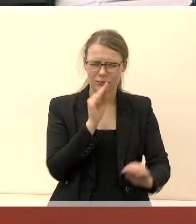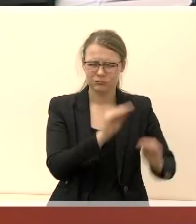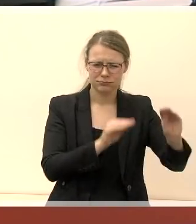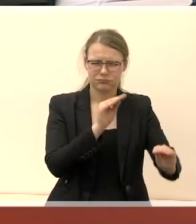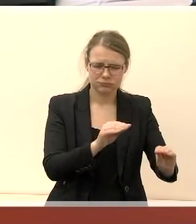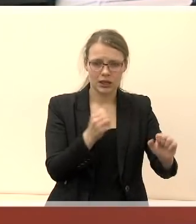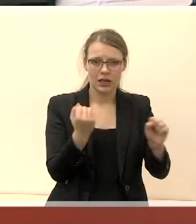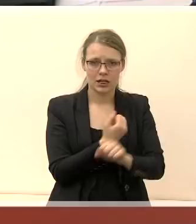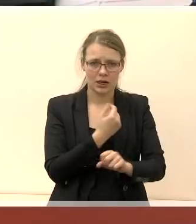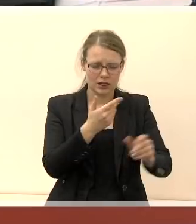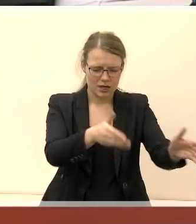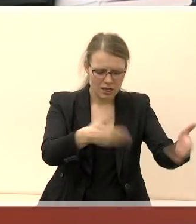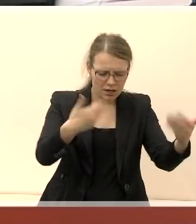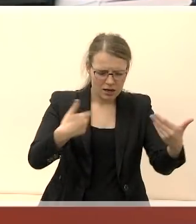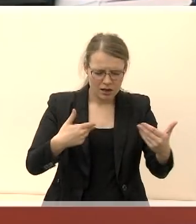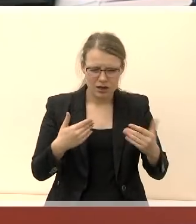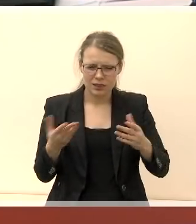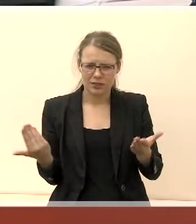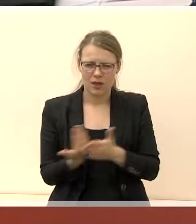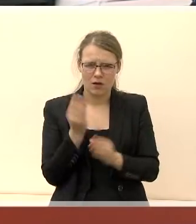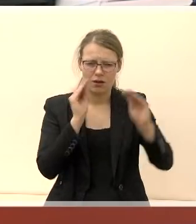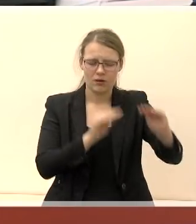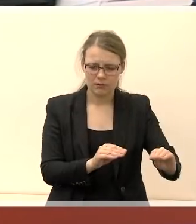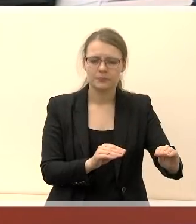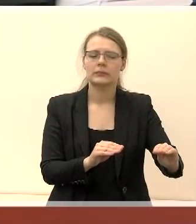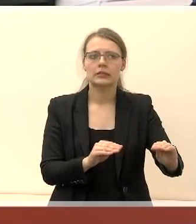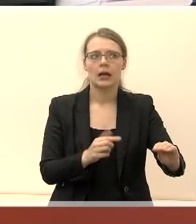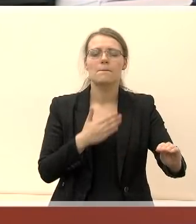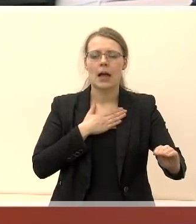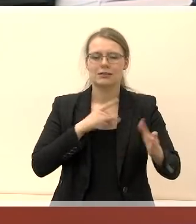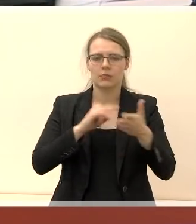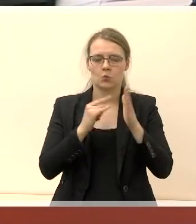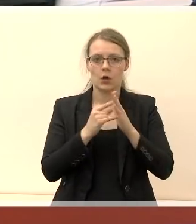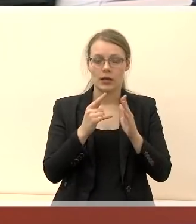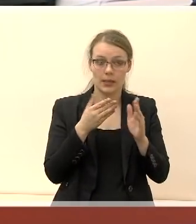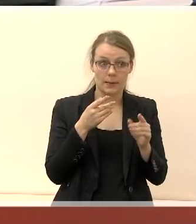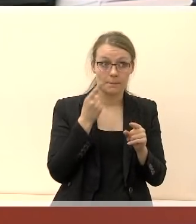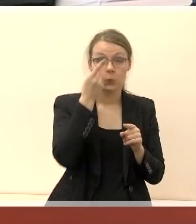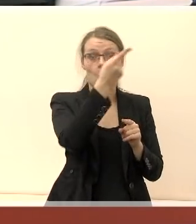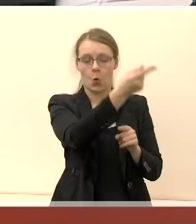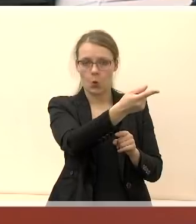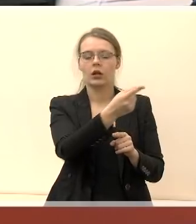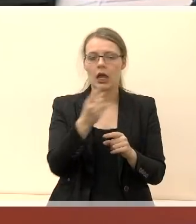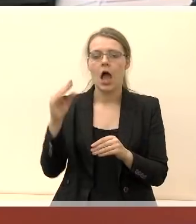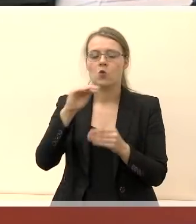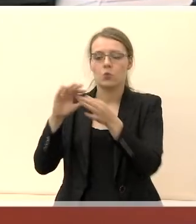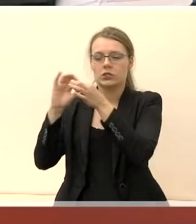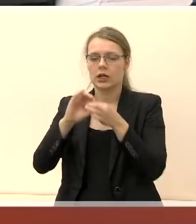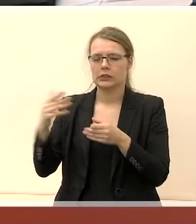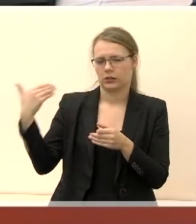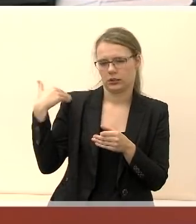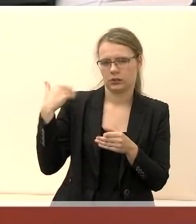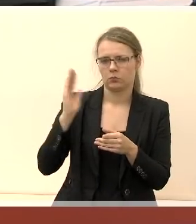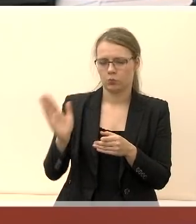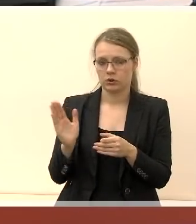Tai yra nereal Baltika. Mes matom į priekį, kad vis dėlto Europos Sąjunga pareikalaus. Ir jeigu mūsų Lietuvos